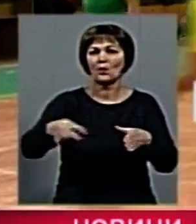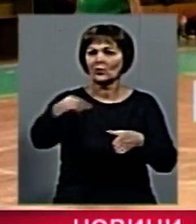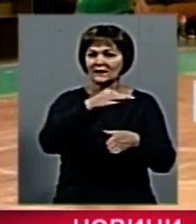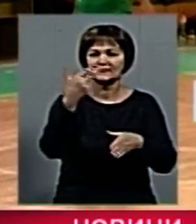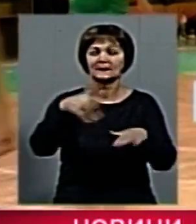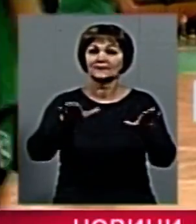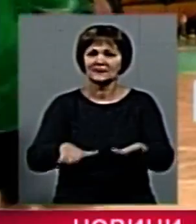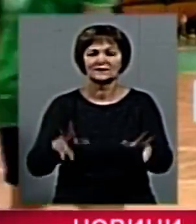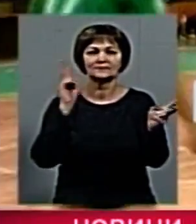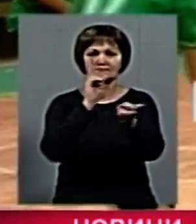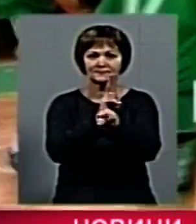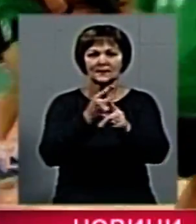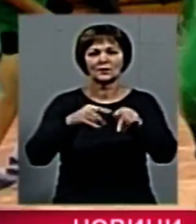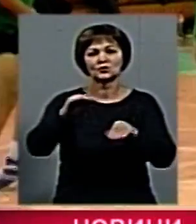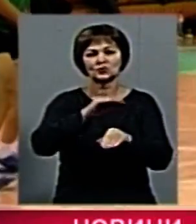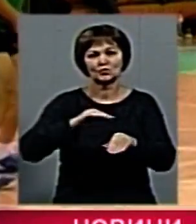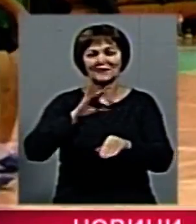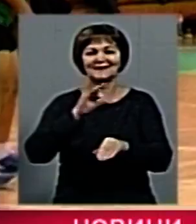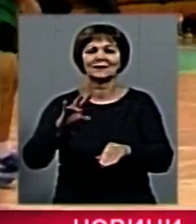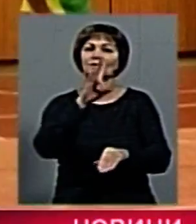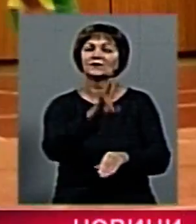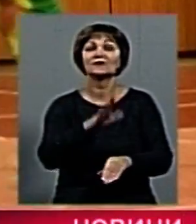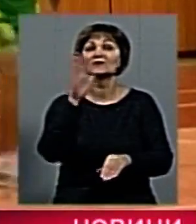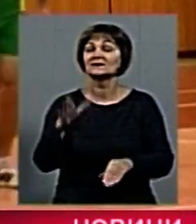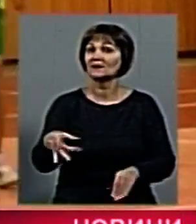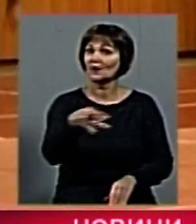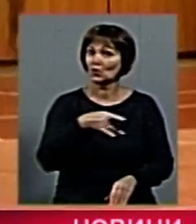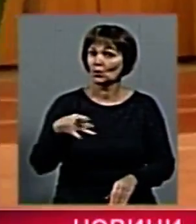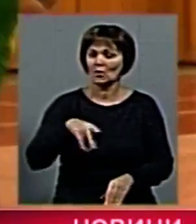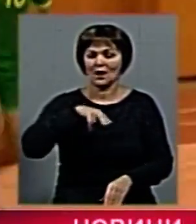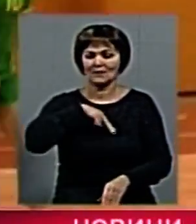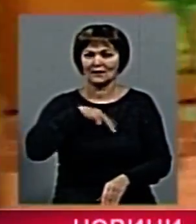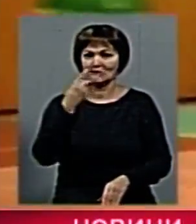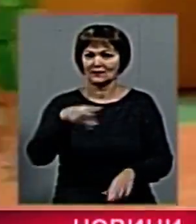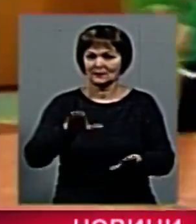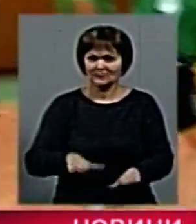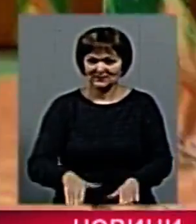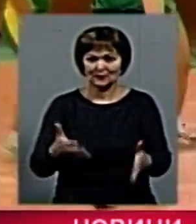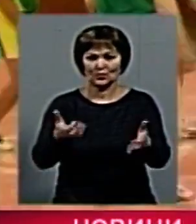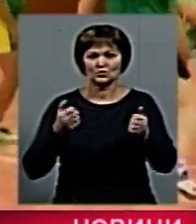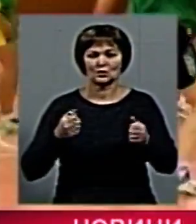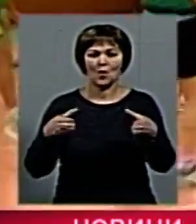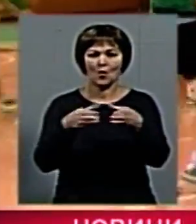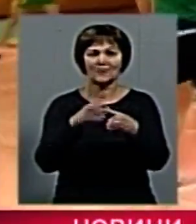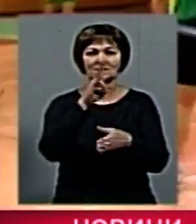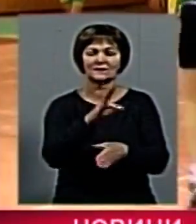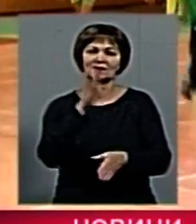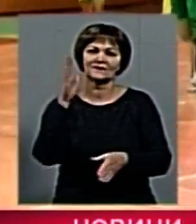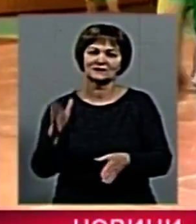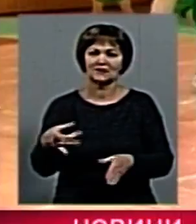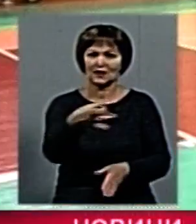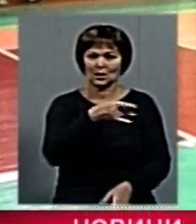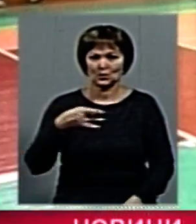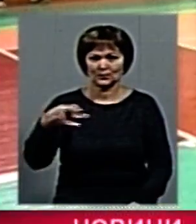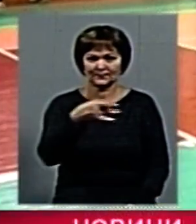за третє місце зустрілися команди Житомирського та Новоград-Волинського районів. Медаль за третє місце отримала команда Новоград-Волинського